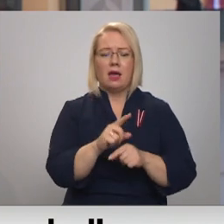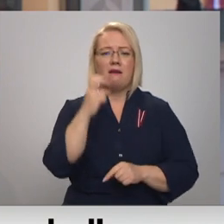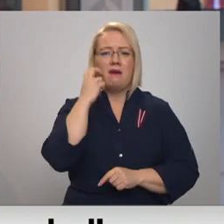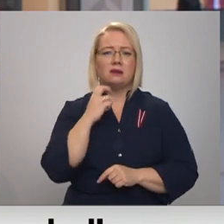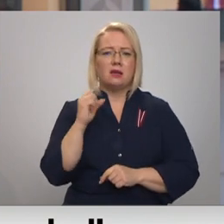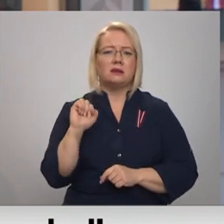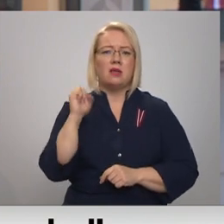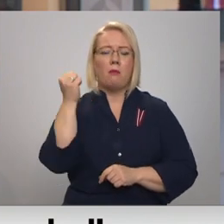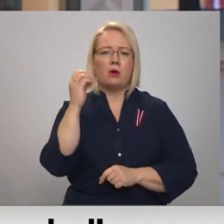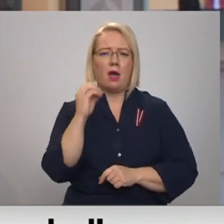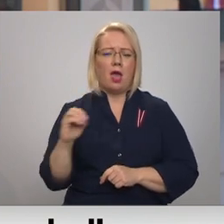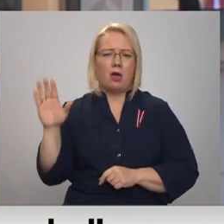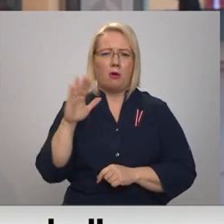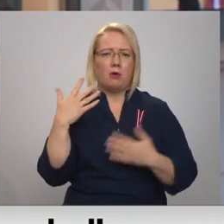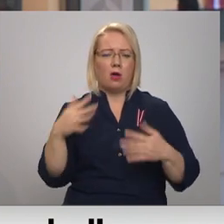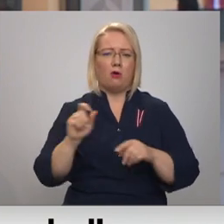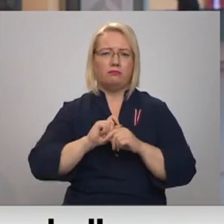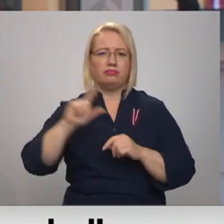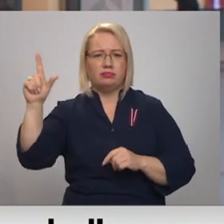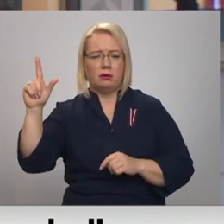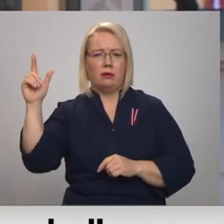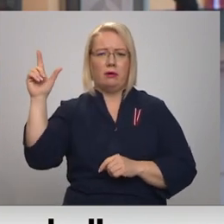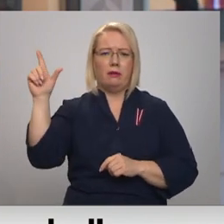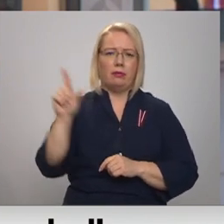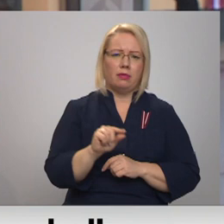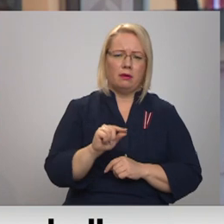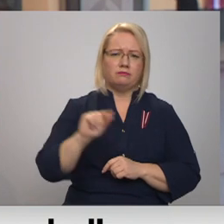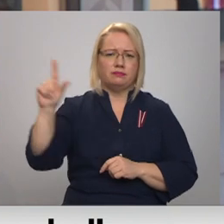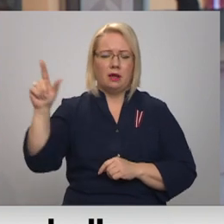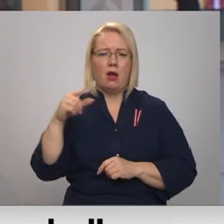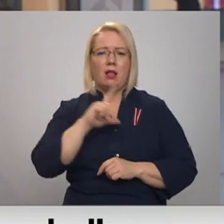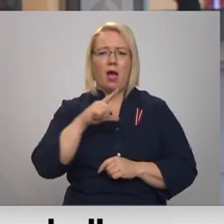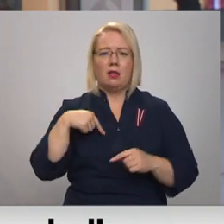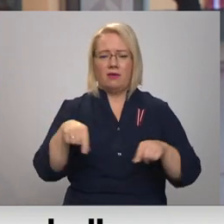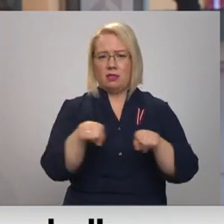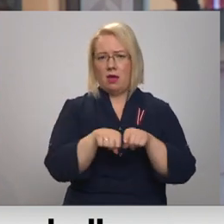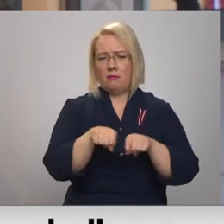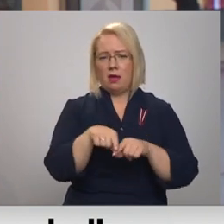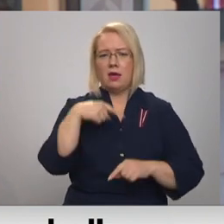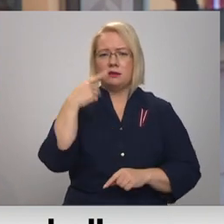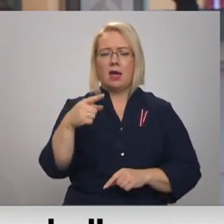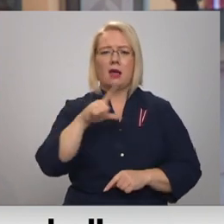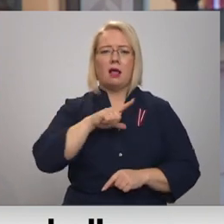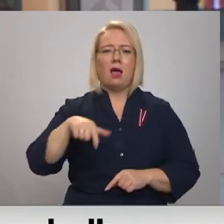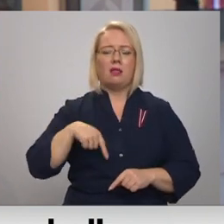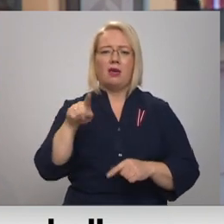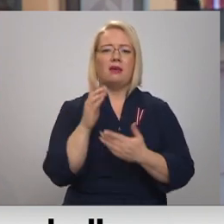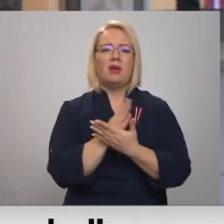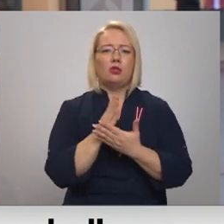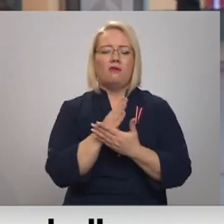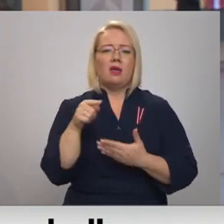demokrātijās Eiropā iet uz augstu un uz leju un arī Latvijā. Es teiktu, ka Latvija ir viduvēja šajā